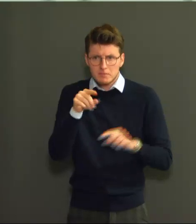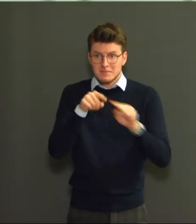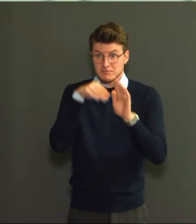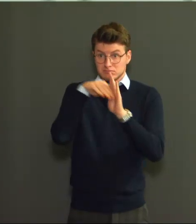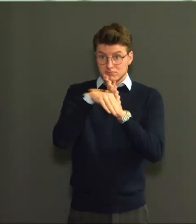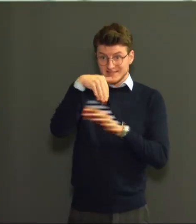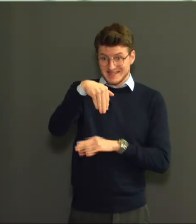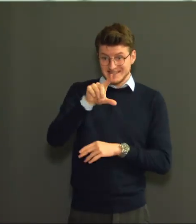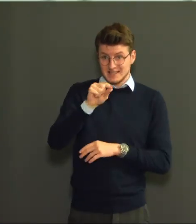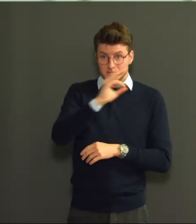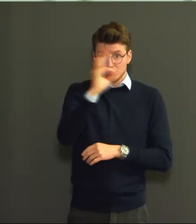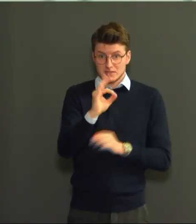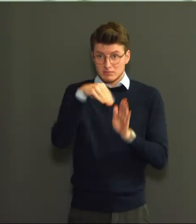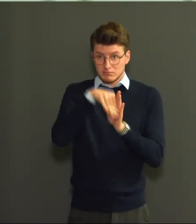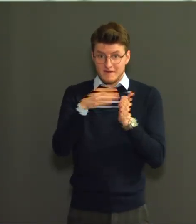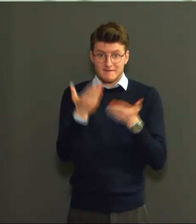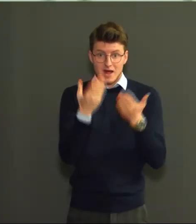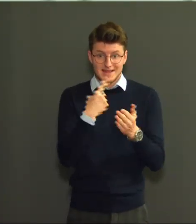minder dan de week ervoor.